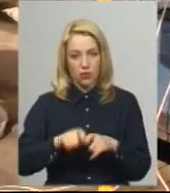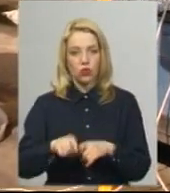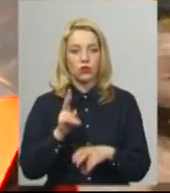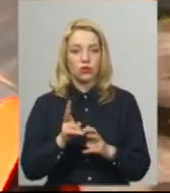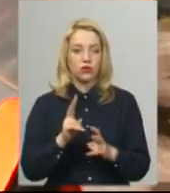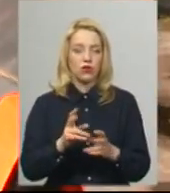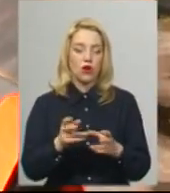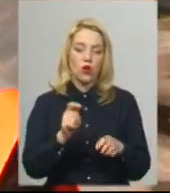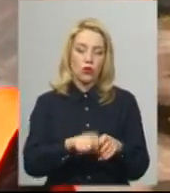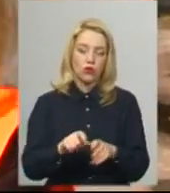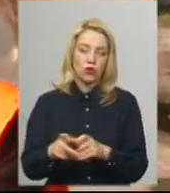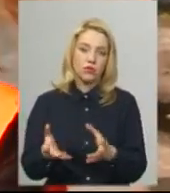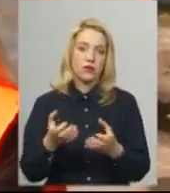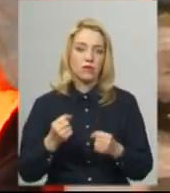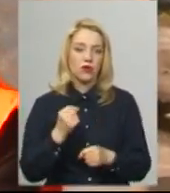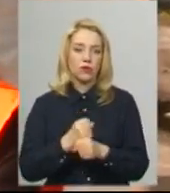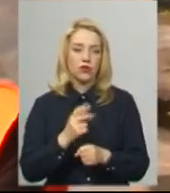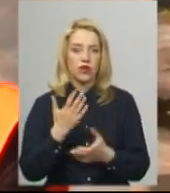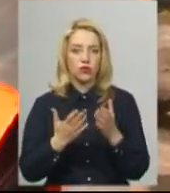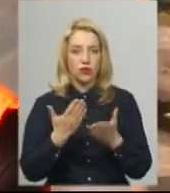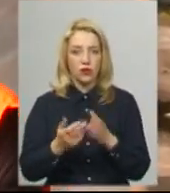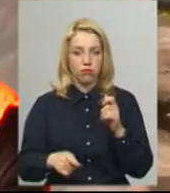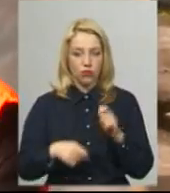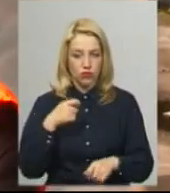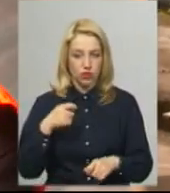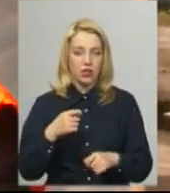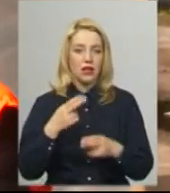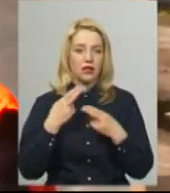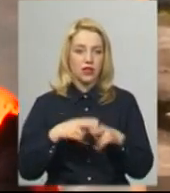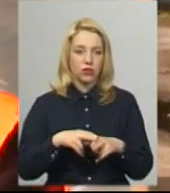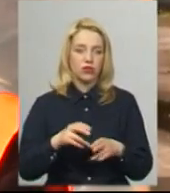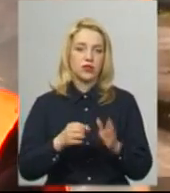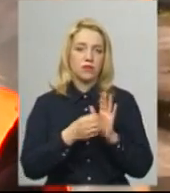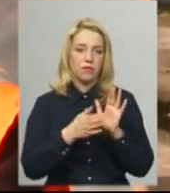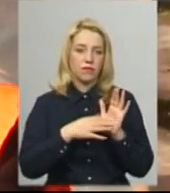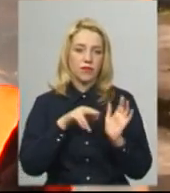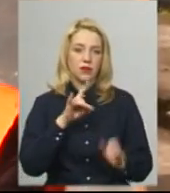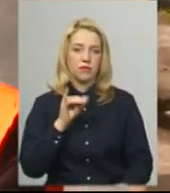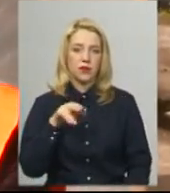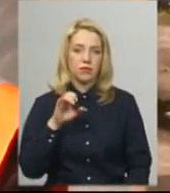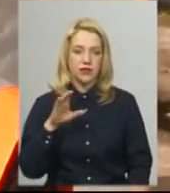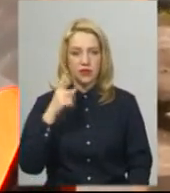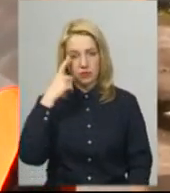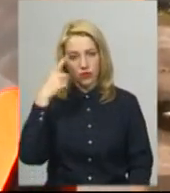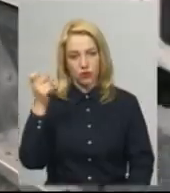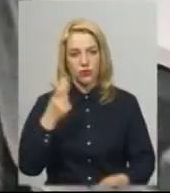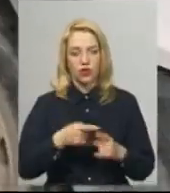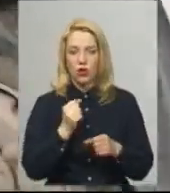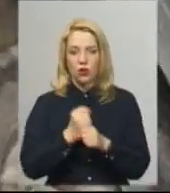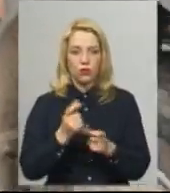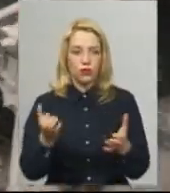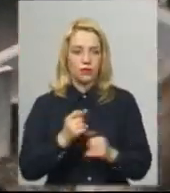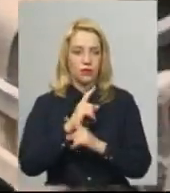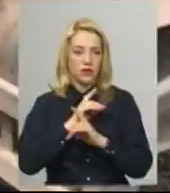приймає роботи. Якщо є якісь порушення технологічного процесу, тобто робиться припис і зразу повідомляється замовника і роботи тоді не приймаються.